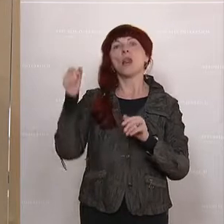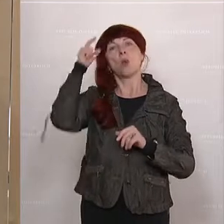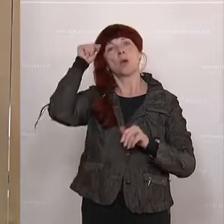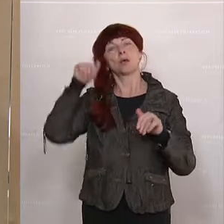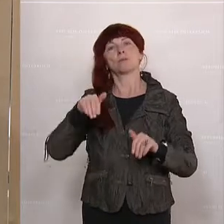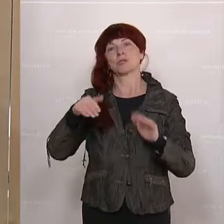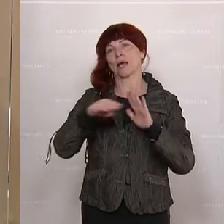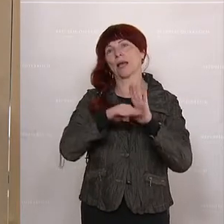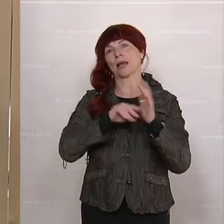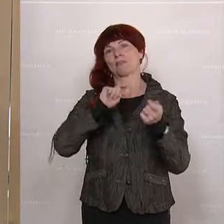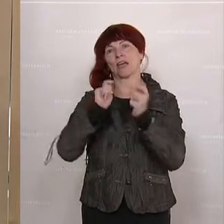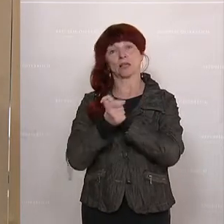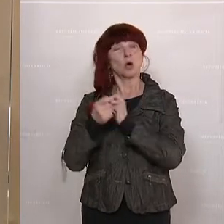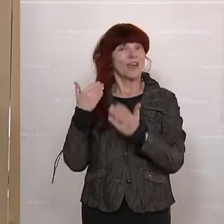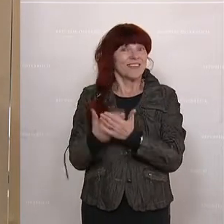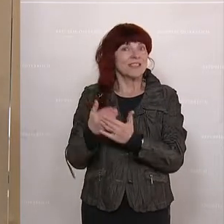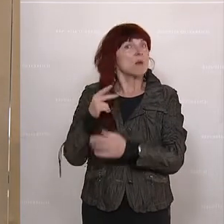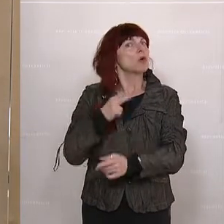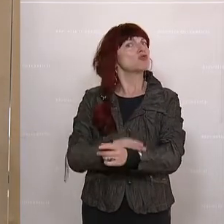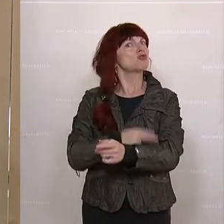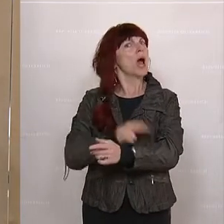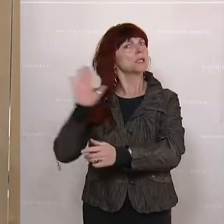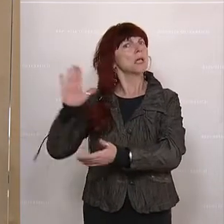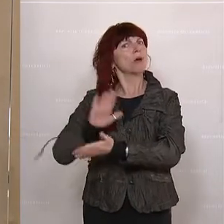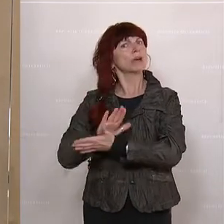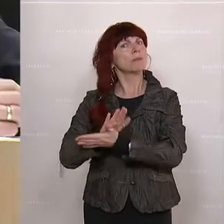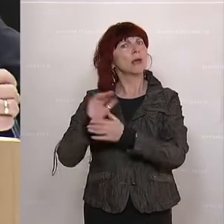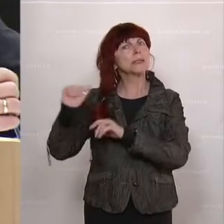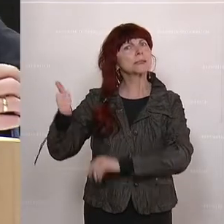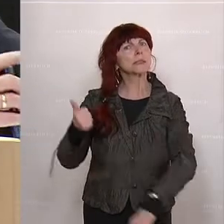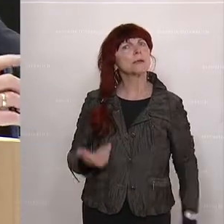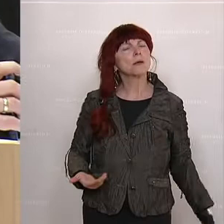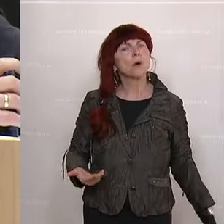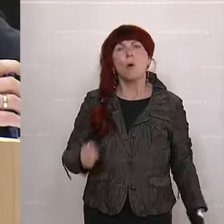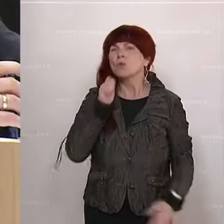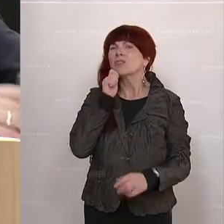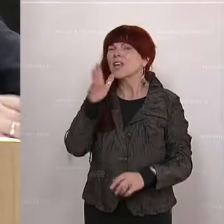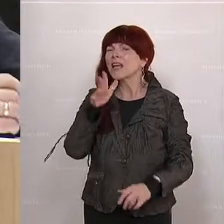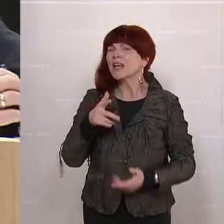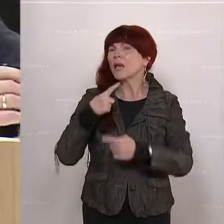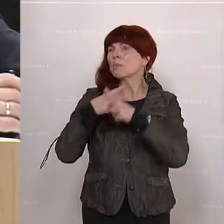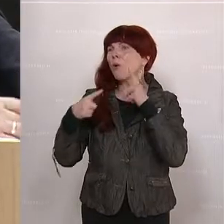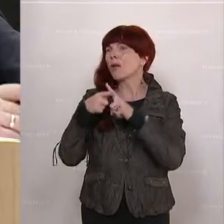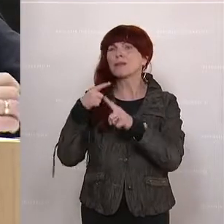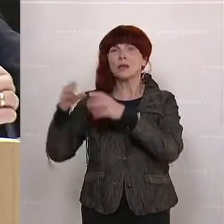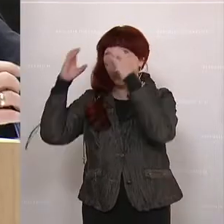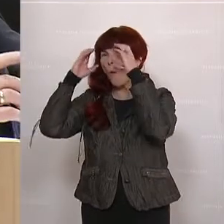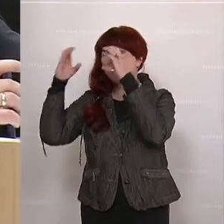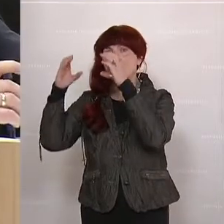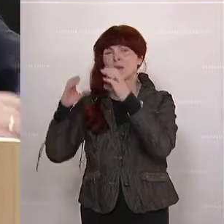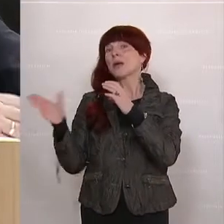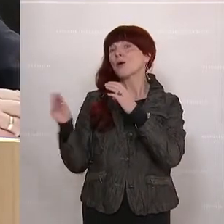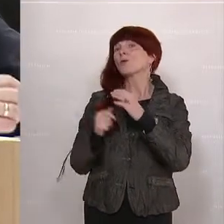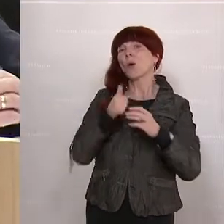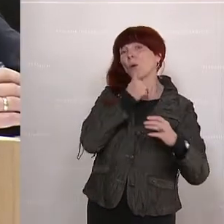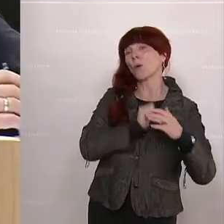ist der Staat prädestiniert. Und wenn er dann in der alltäglichen Politik, vor allem von der ÖVP, mitgetragen von den Grünen,